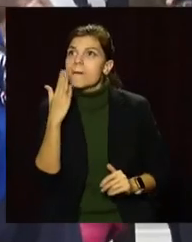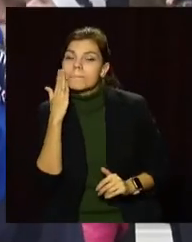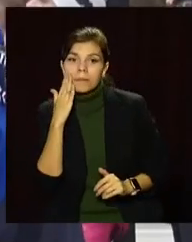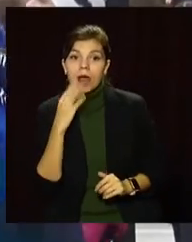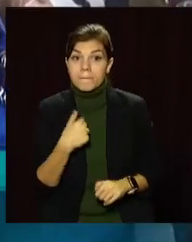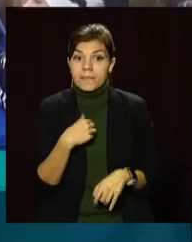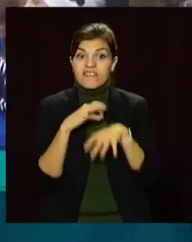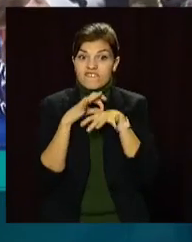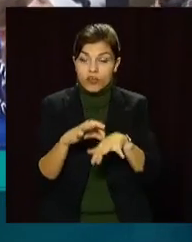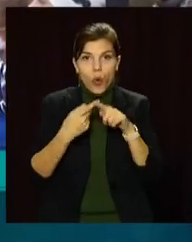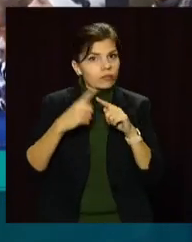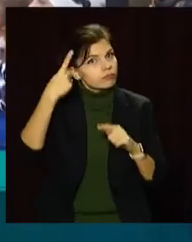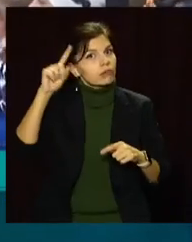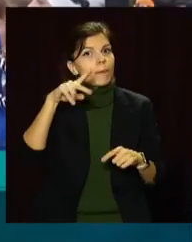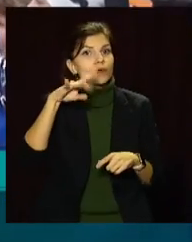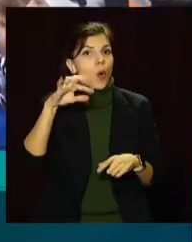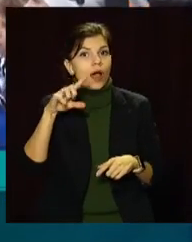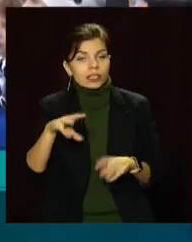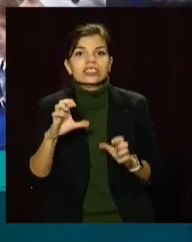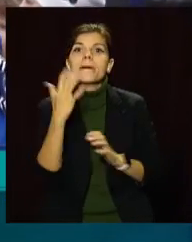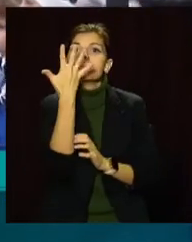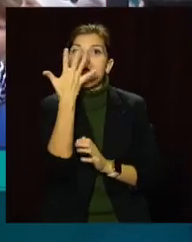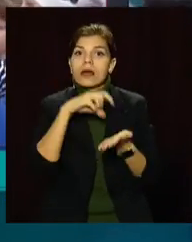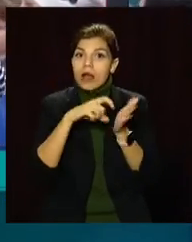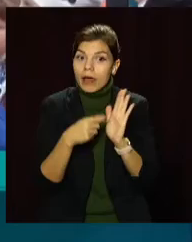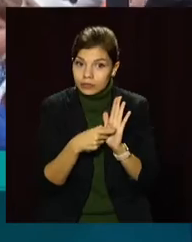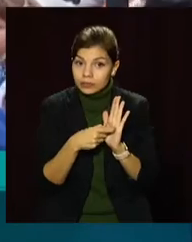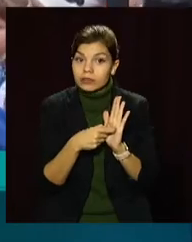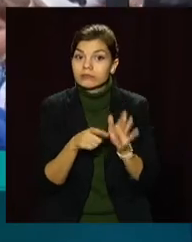ведемо цей проєкт з п'ятого класу.